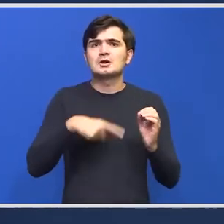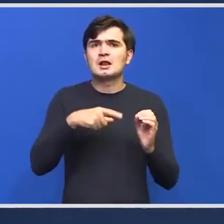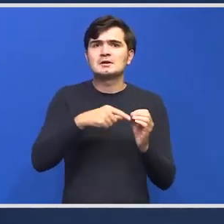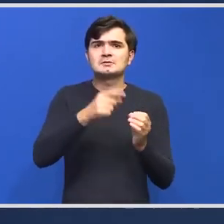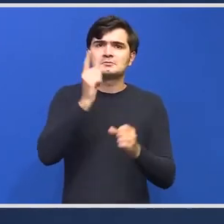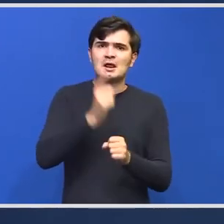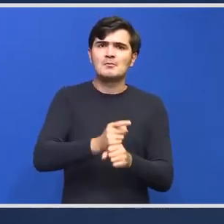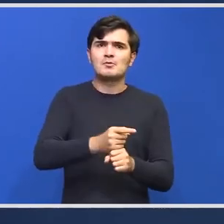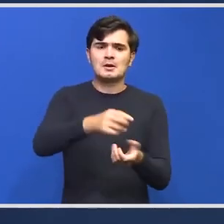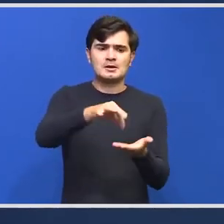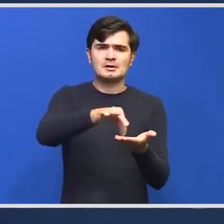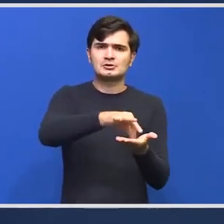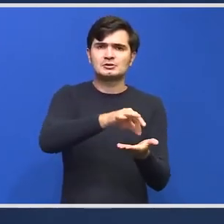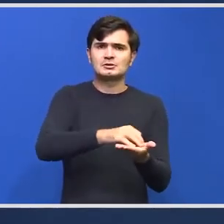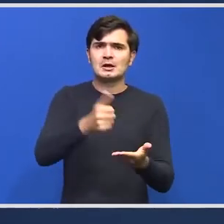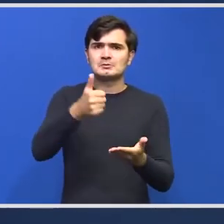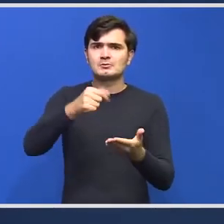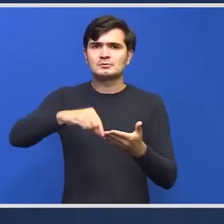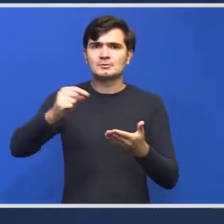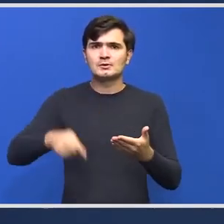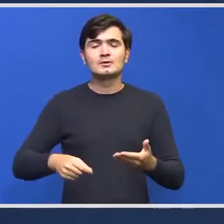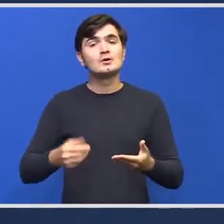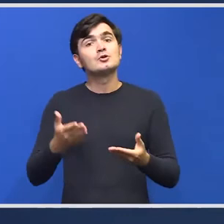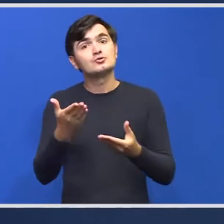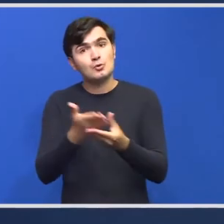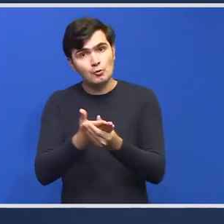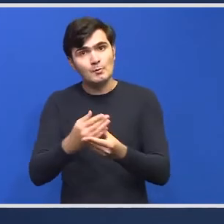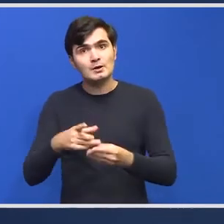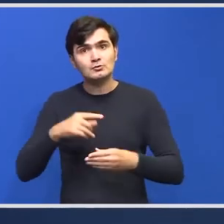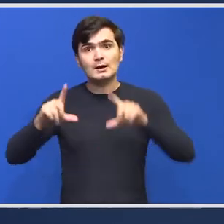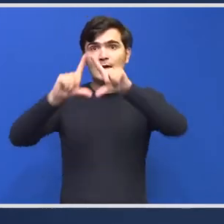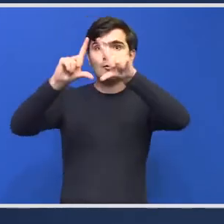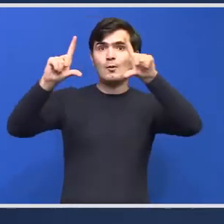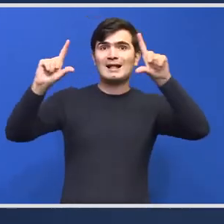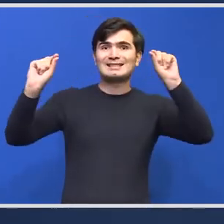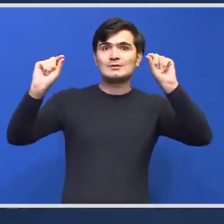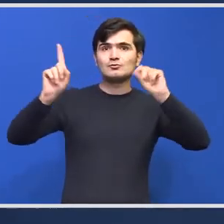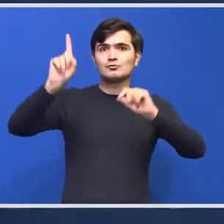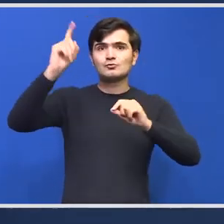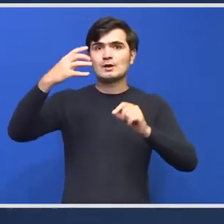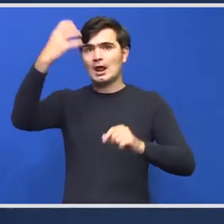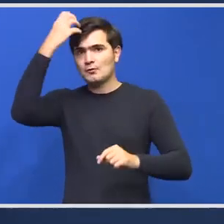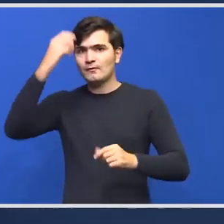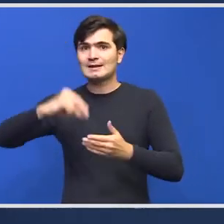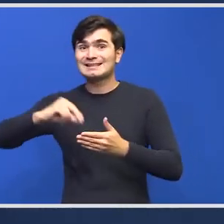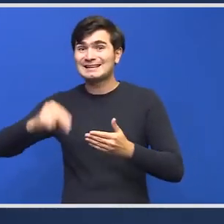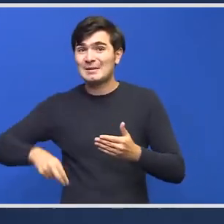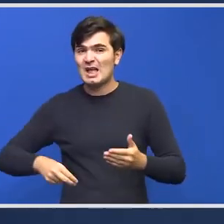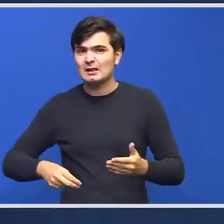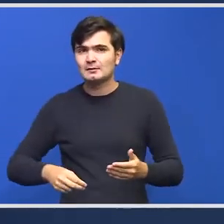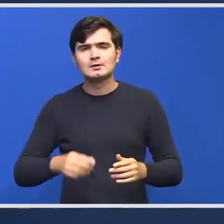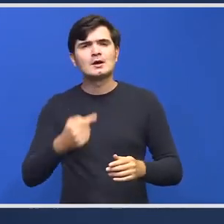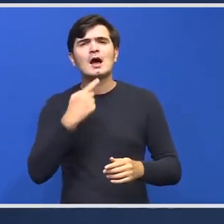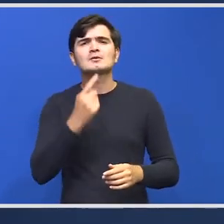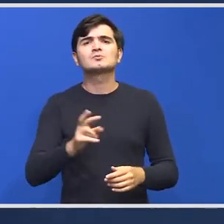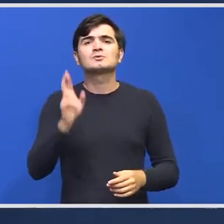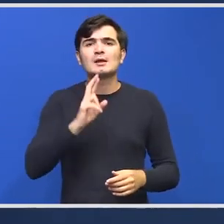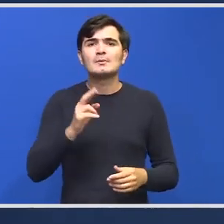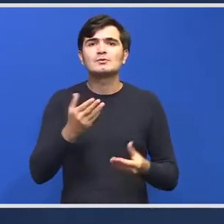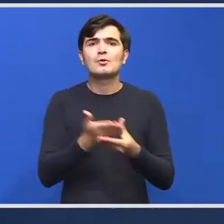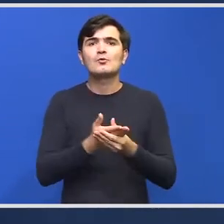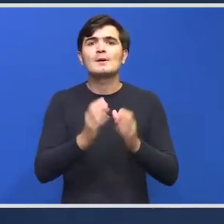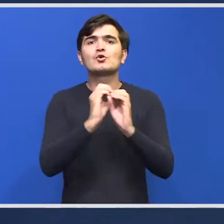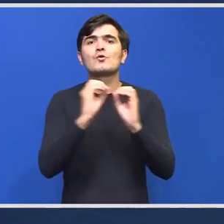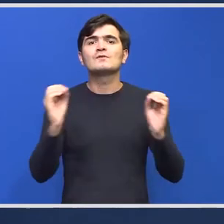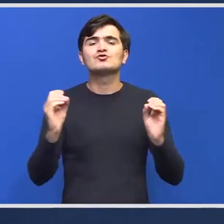cu semnături și așa mai departe. Documentul avea antetul guvernului și era semnat. Repet, ceea ce a spus mai devreme. Documente oficiale, din punctul meu de